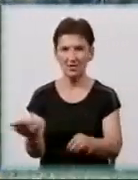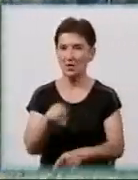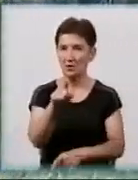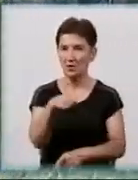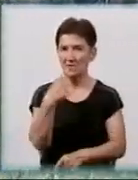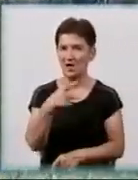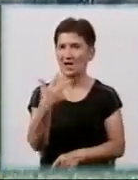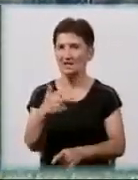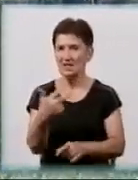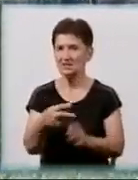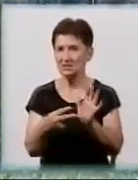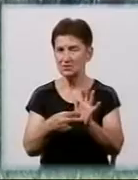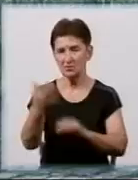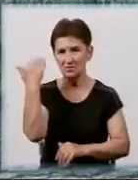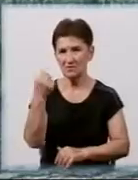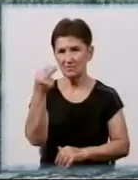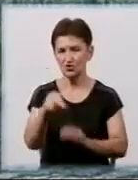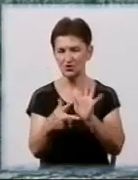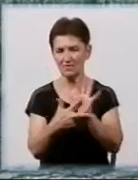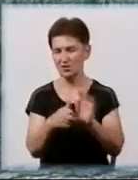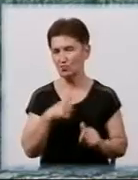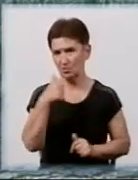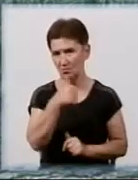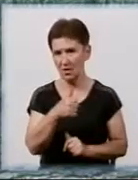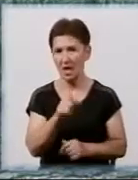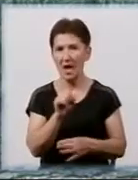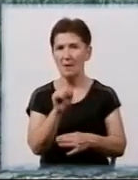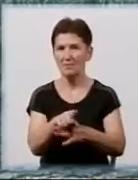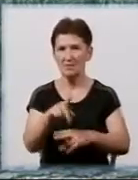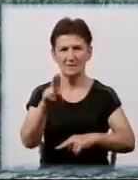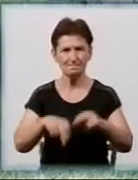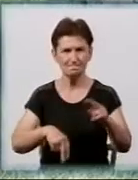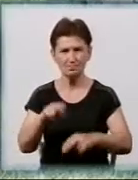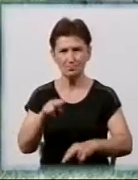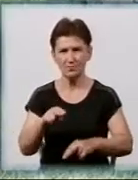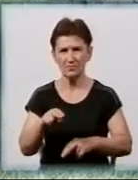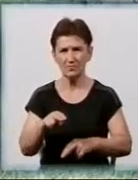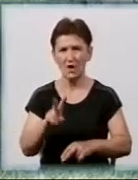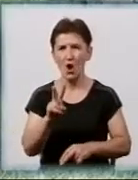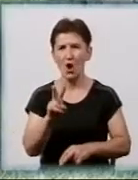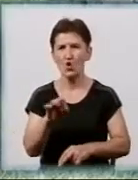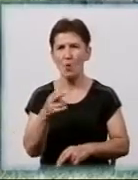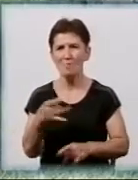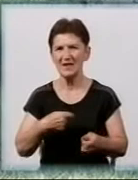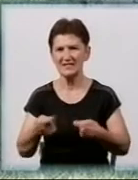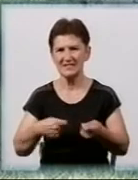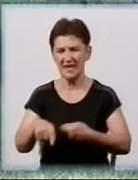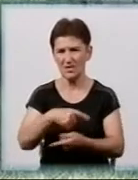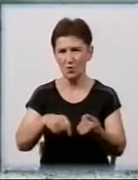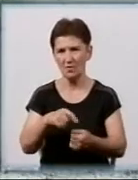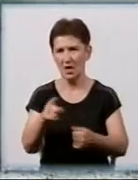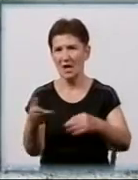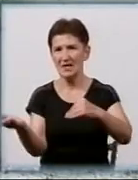соток надали в оренду у 2008 році. Призначення – будівництво адміністративно-комерційного комплексу. Після обстеження